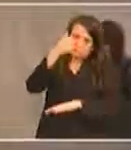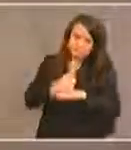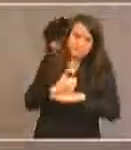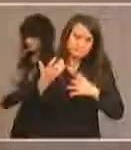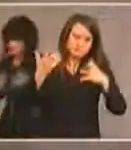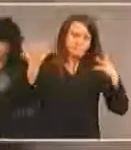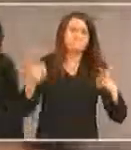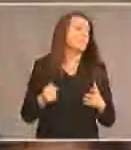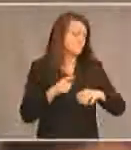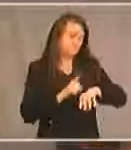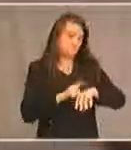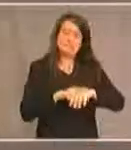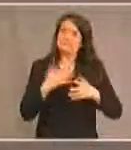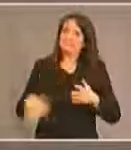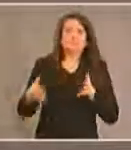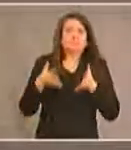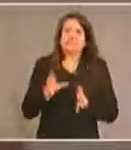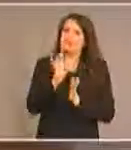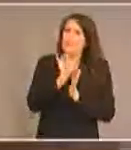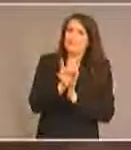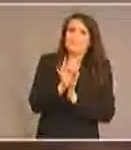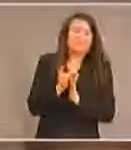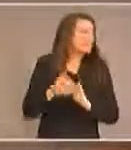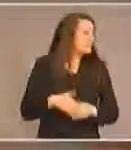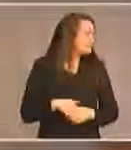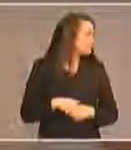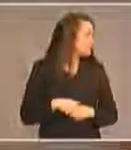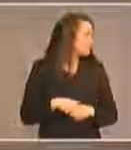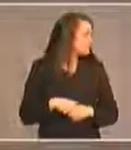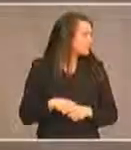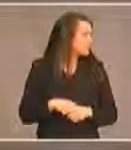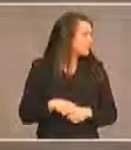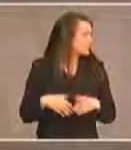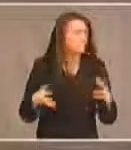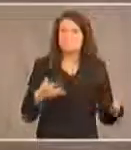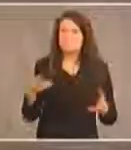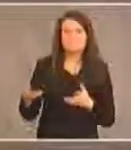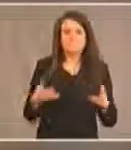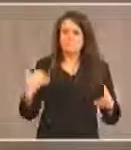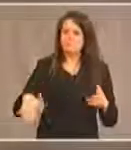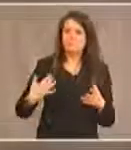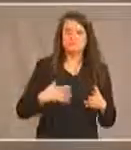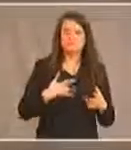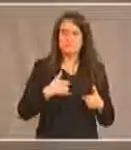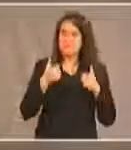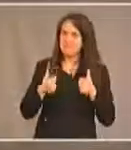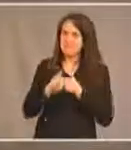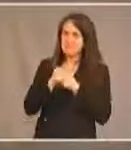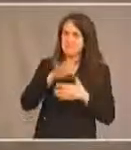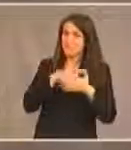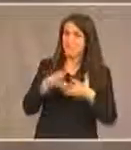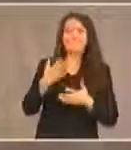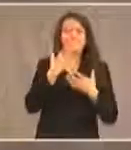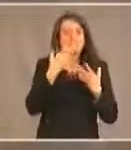bon je pense qu'il nous reste huit minutes donc on a on s'est bien tiré d'affaires merci donc aux